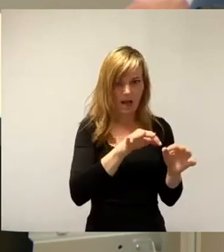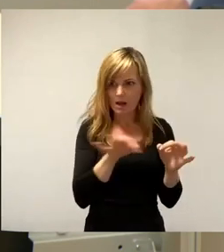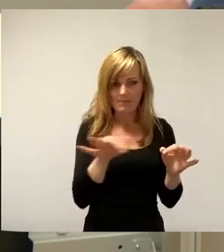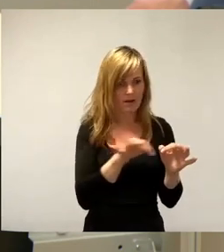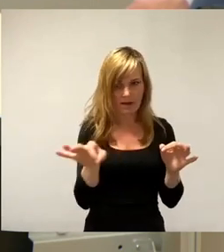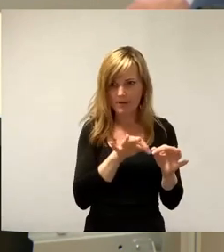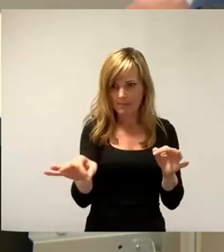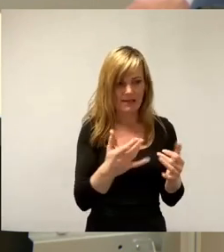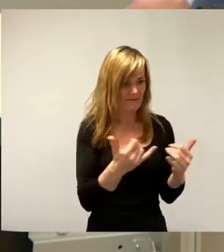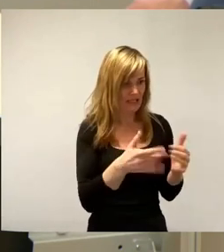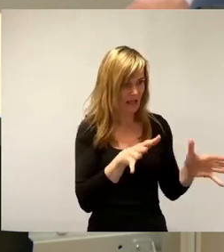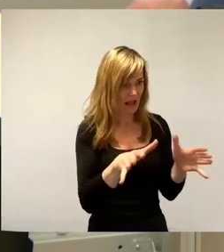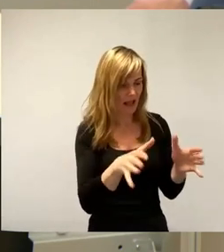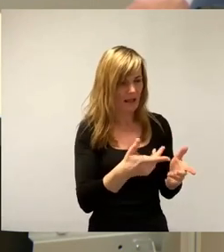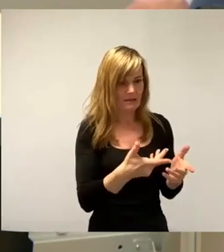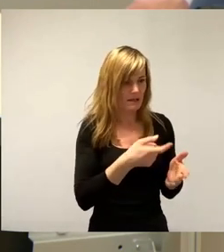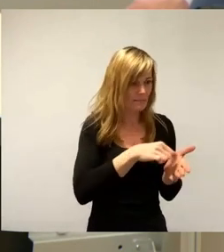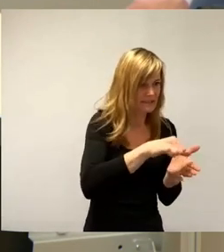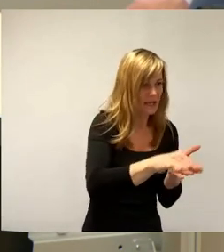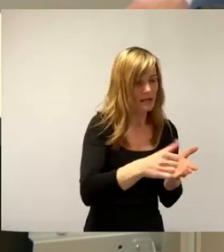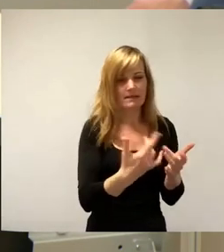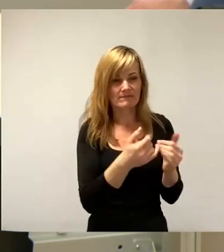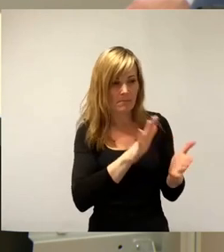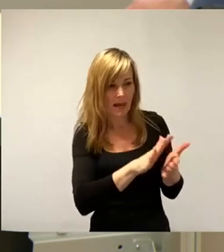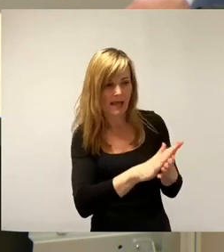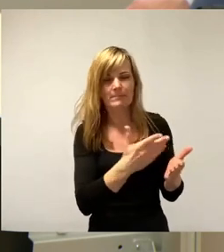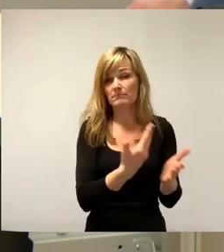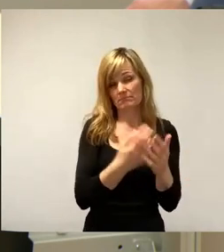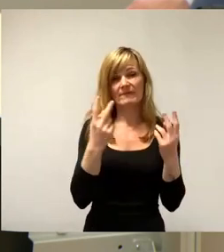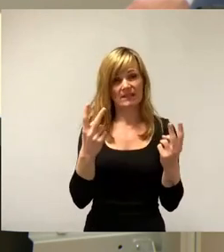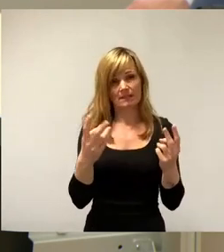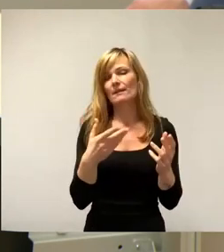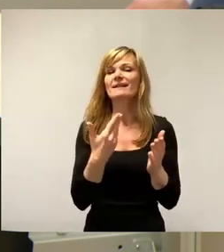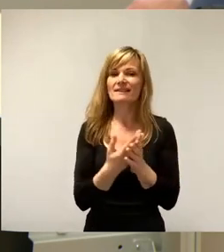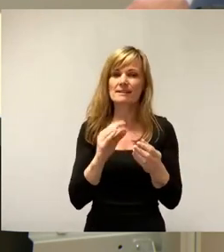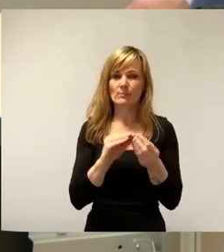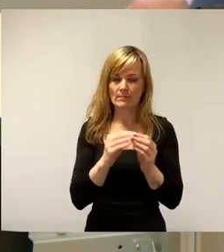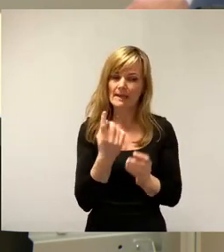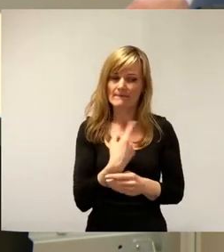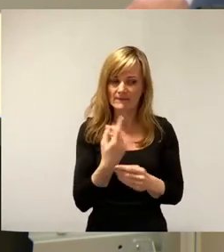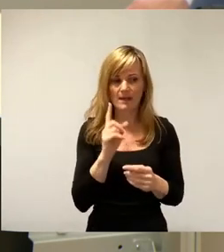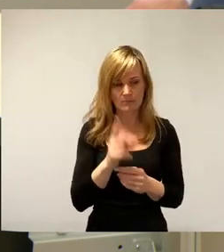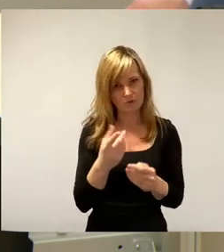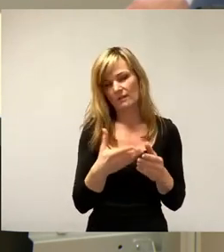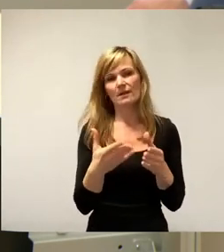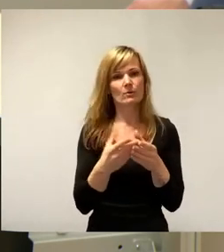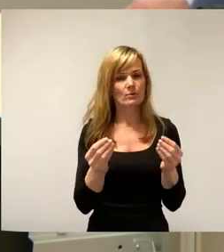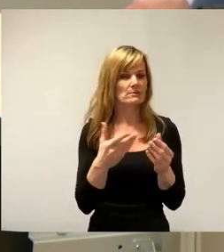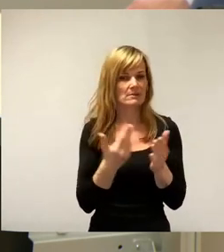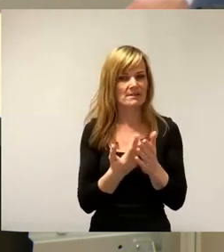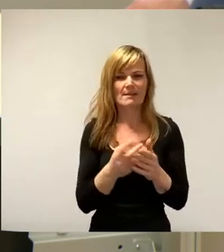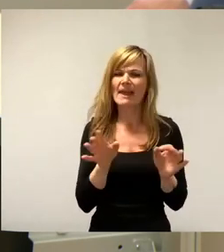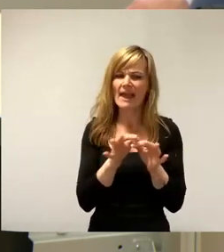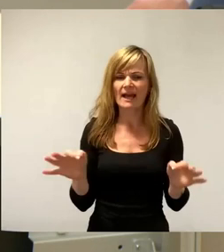halten, ganz entscheidend mit. Und natürlich müssen wir dieses Problem lösen. da ist das, ganz ehrlich, Herr